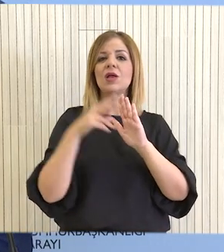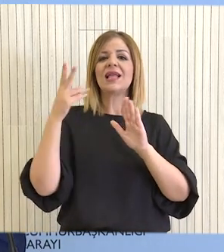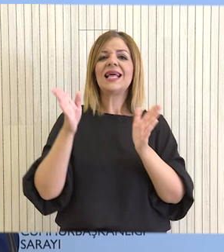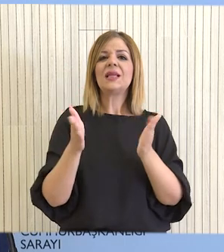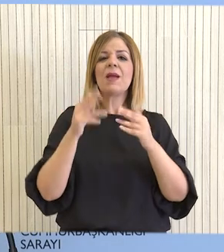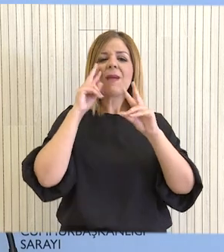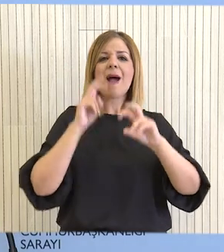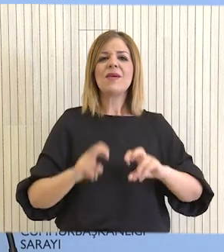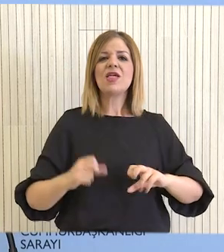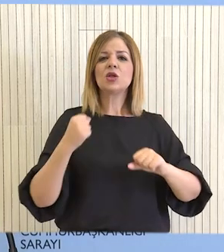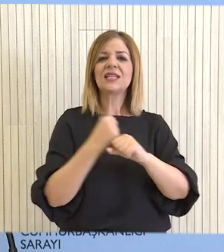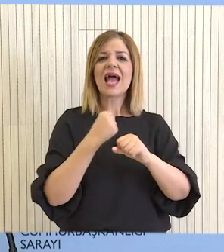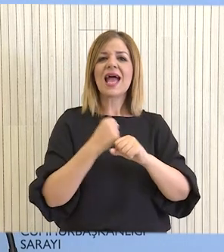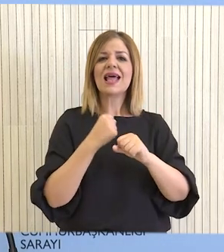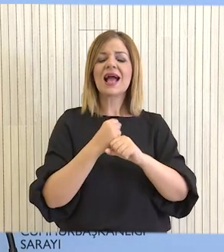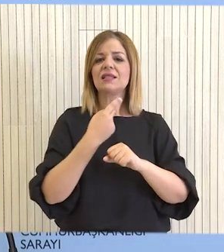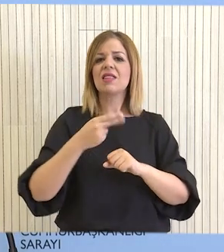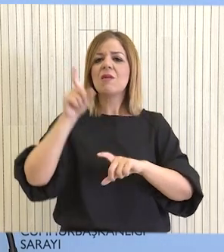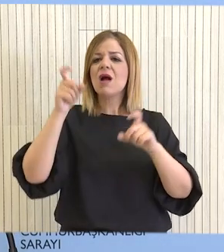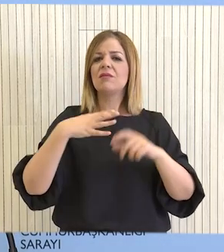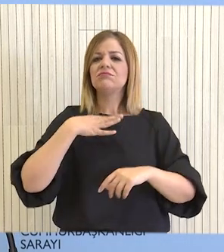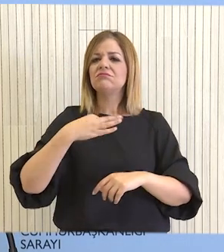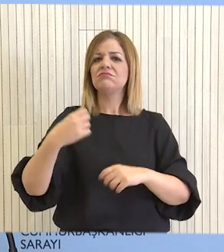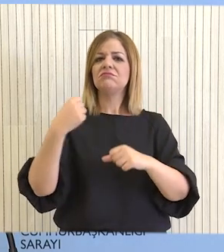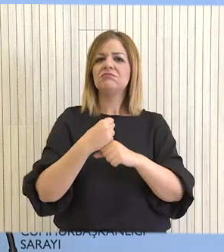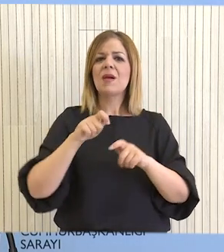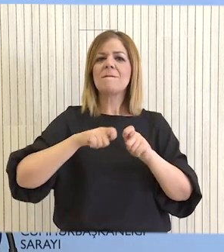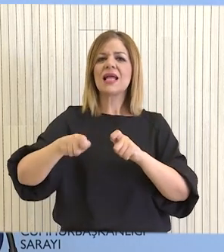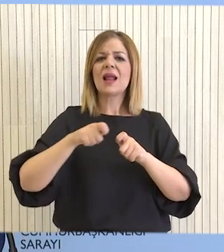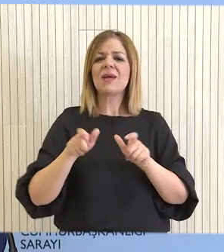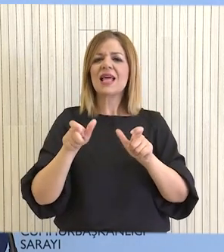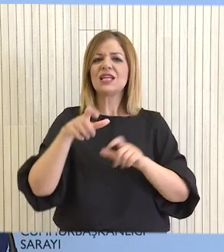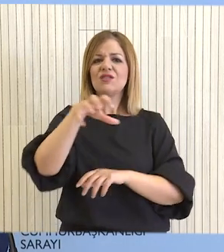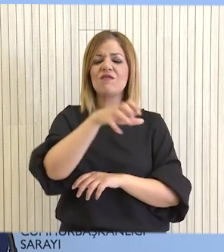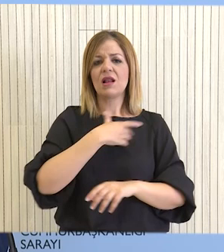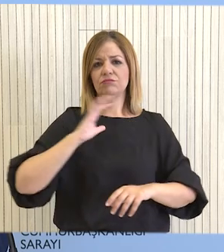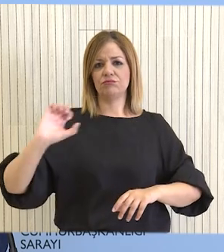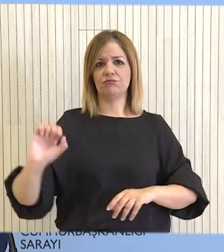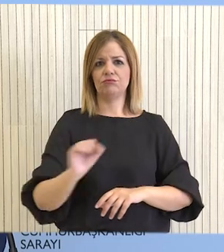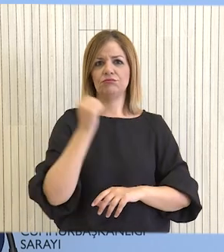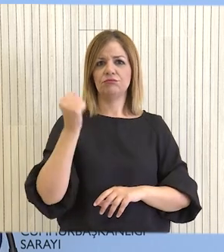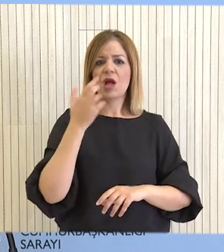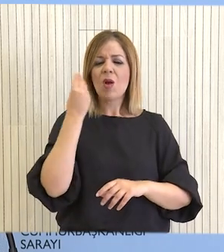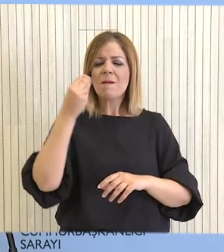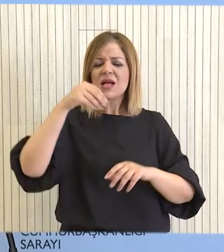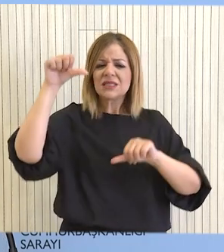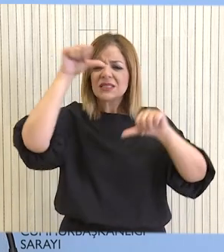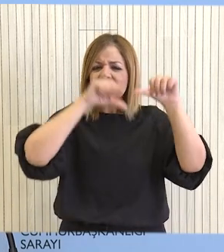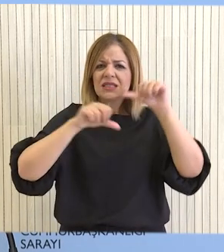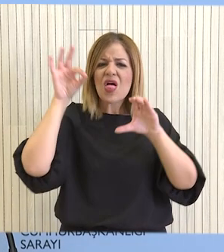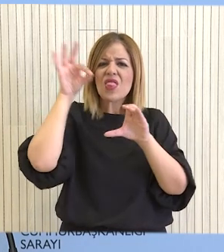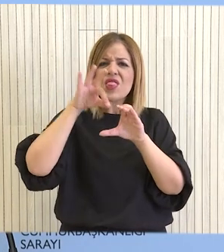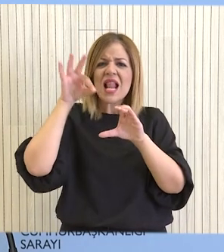Θεώρησης Εργασίας για την αύξηση των υποχρεώσεων και των μέτρων ασφαλείας σε χώρους εργασίας που υπάρχουν χημικές ουσίες σε